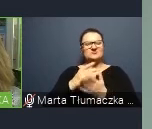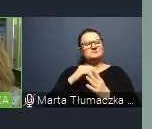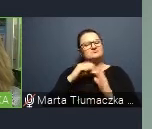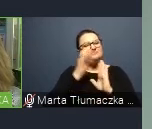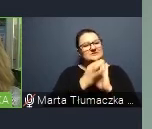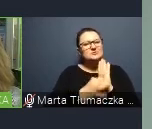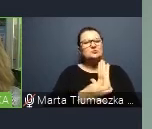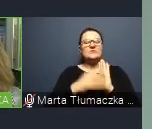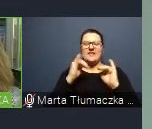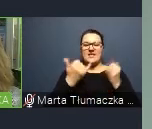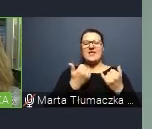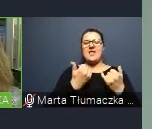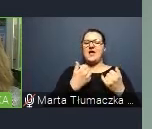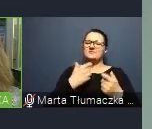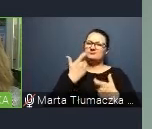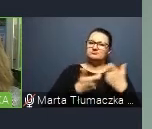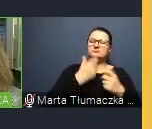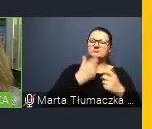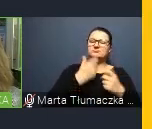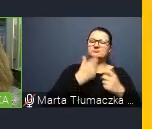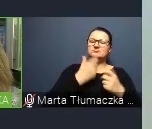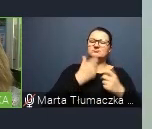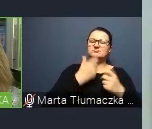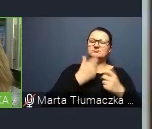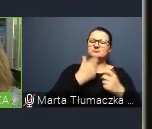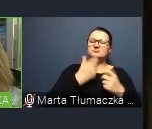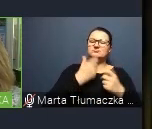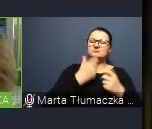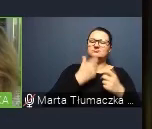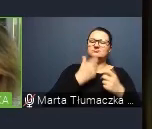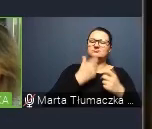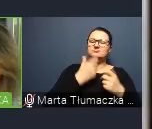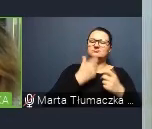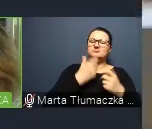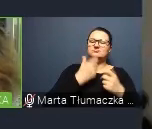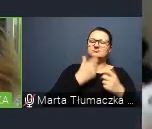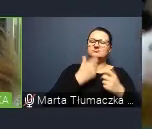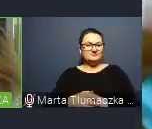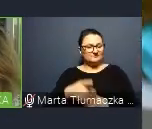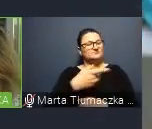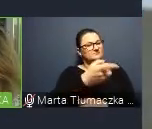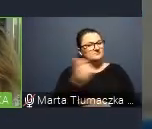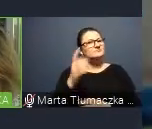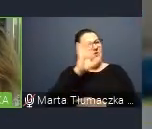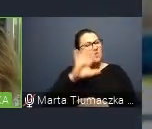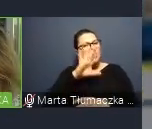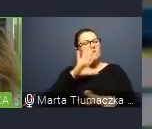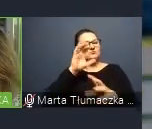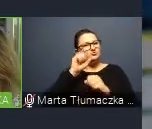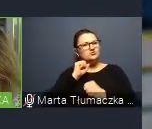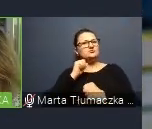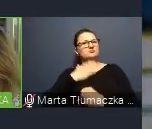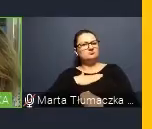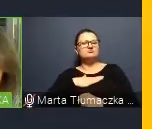zasadach stosowanej analizy zachowania. W przyjazny dla odbiorcy sposób omówione zostały najważniejsze